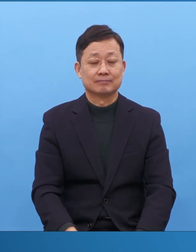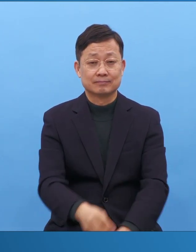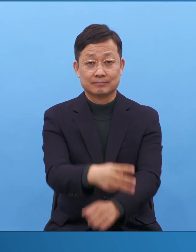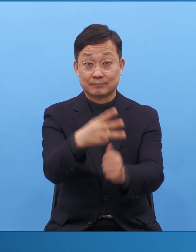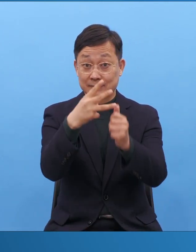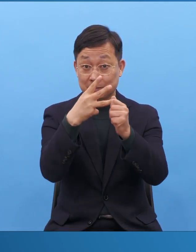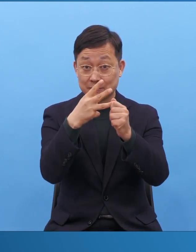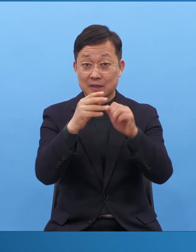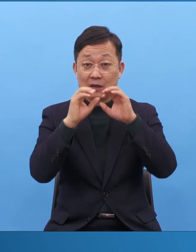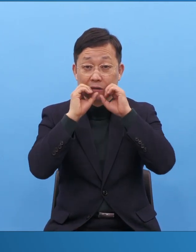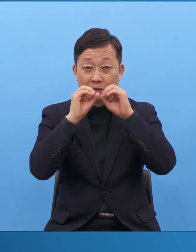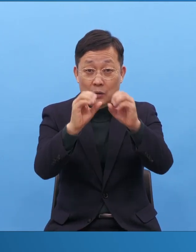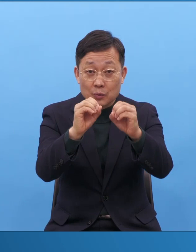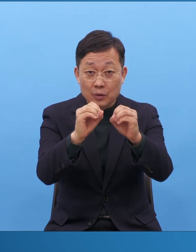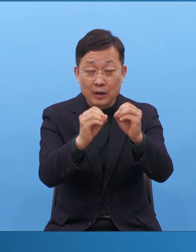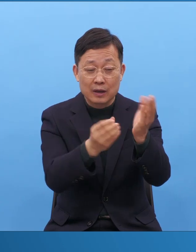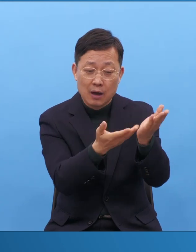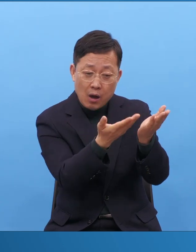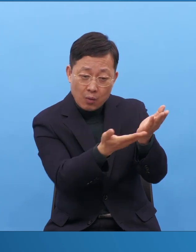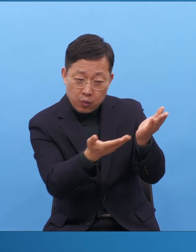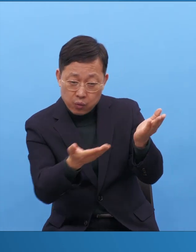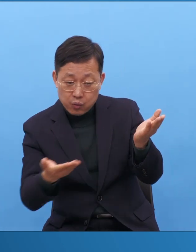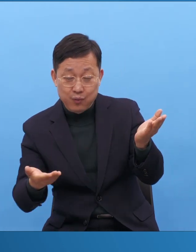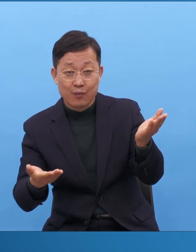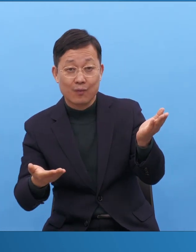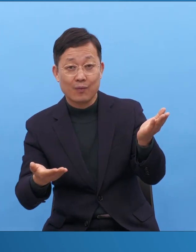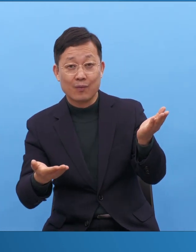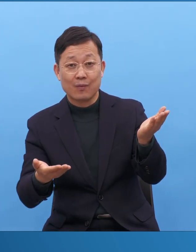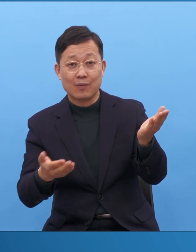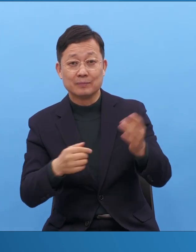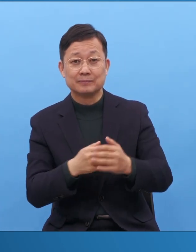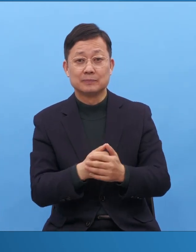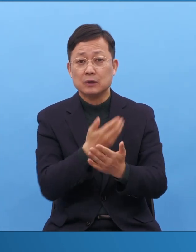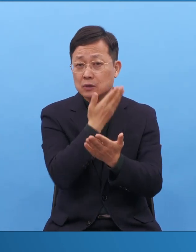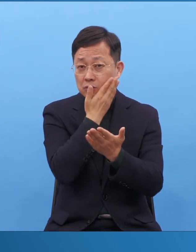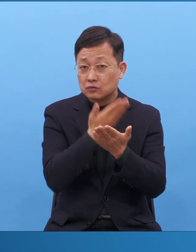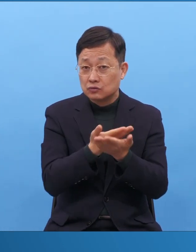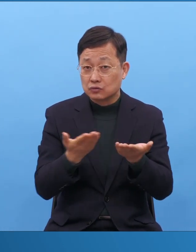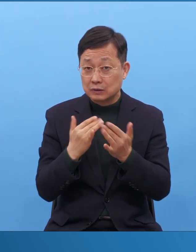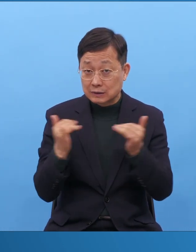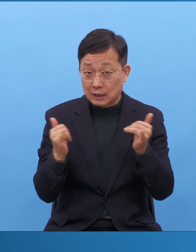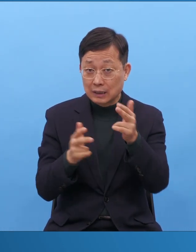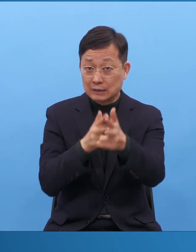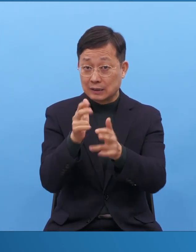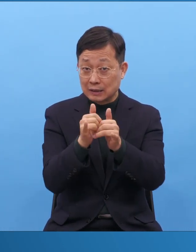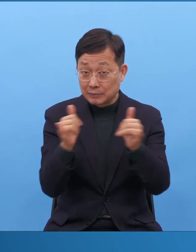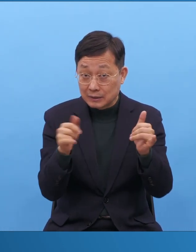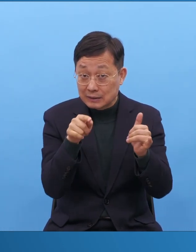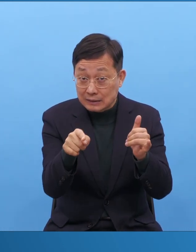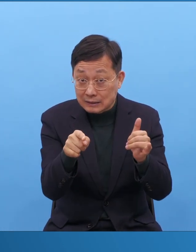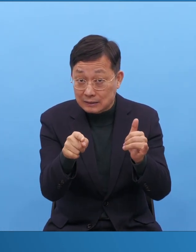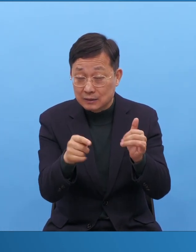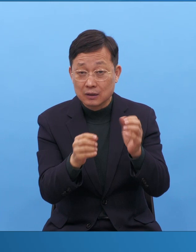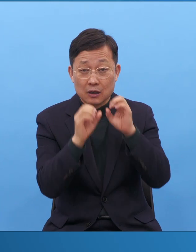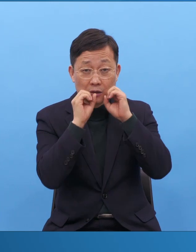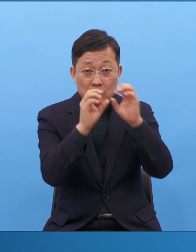전도의 흐름 전도의 흐름은 중직자와 산업인이 잡아야 될 전도 흐름은 따로 있어요.